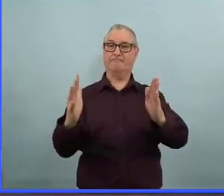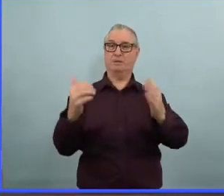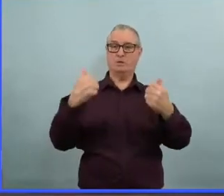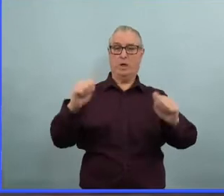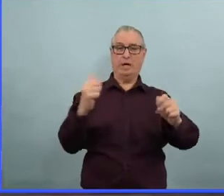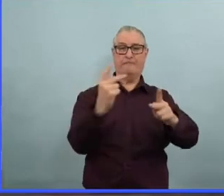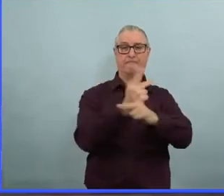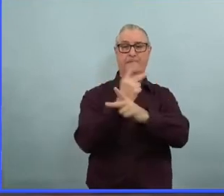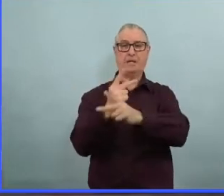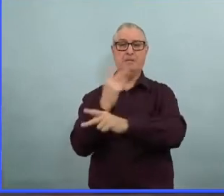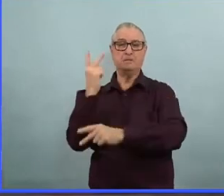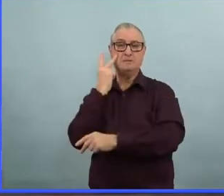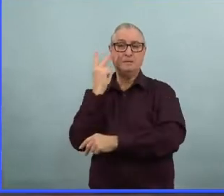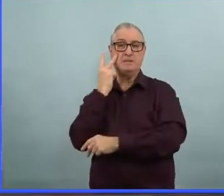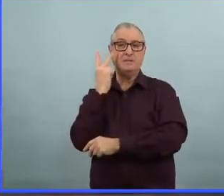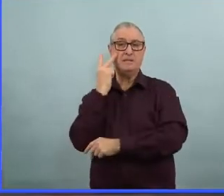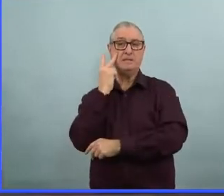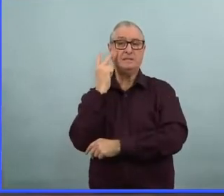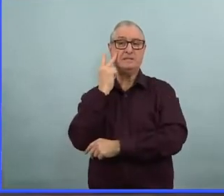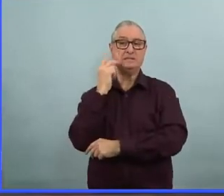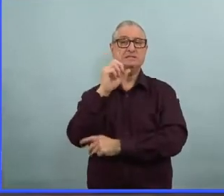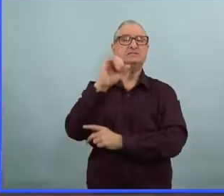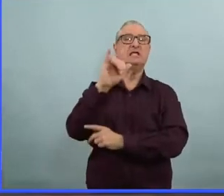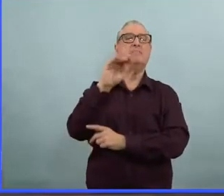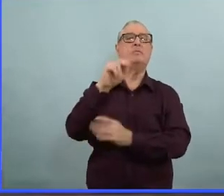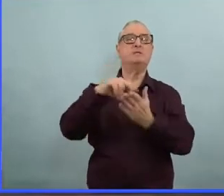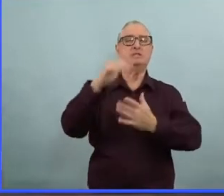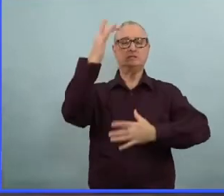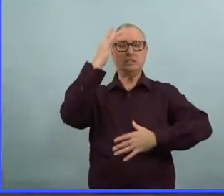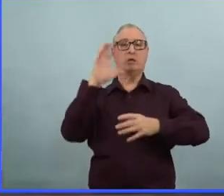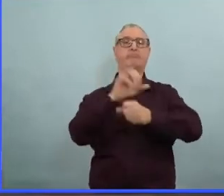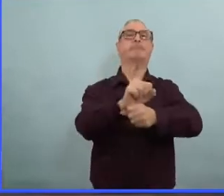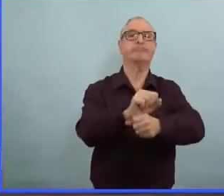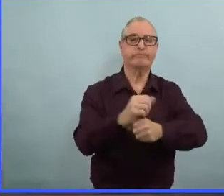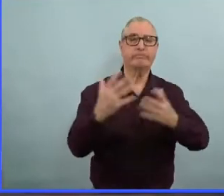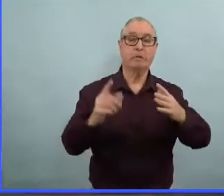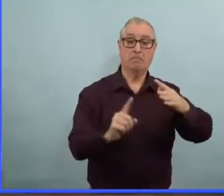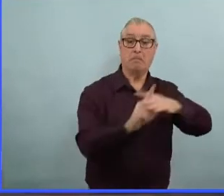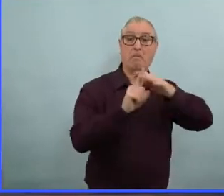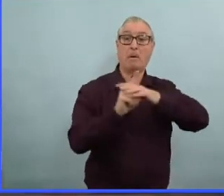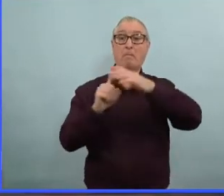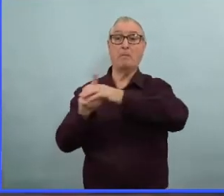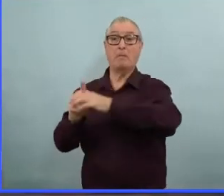permettra d'envisager un nouveau parcours vers l'assouplissement de nouvelles restrictions.